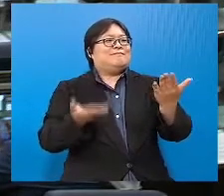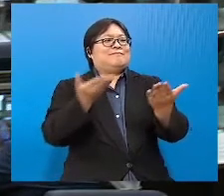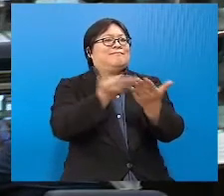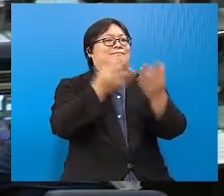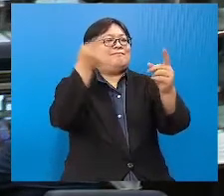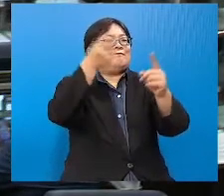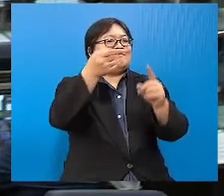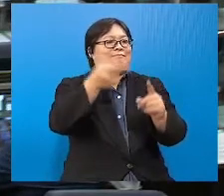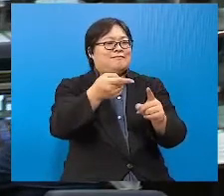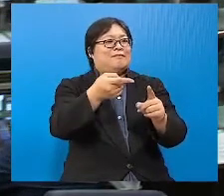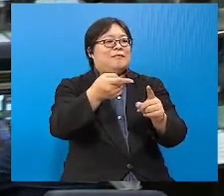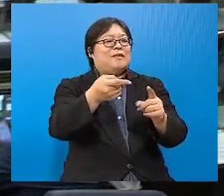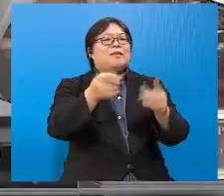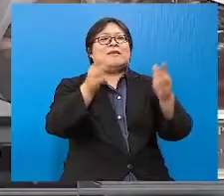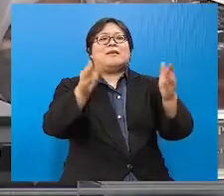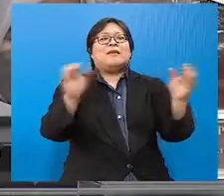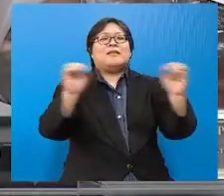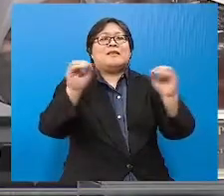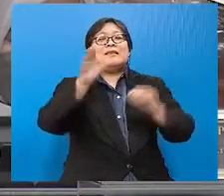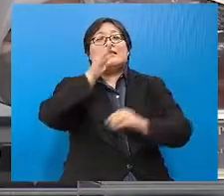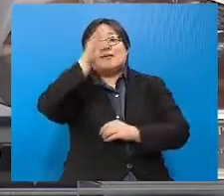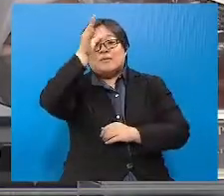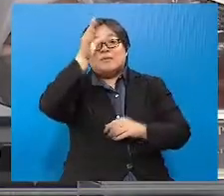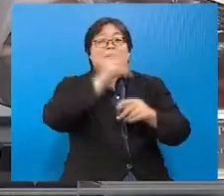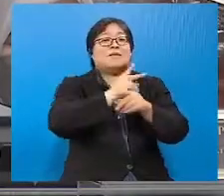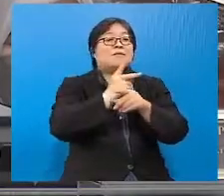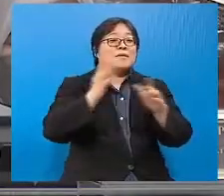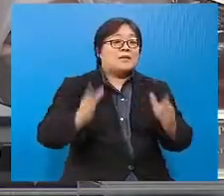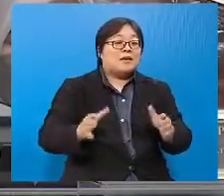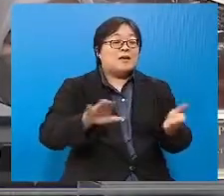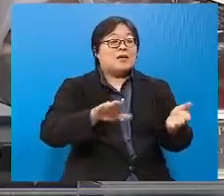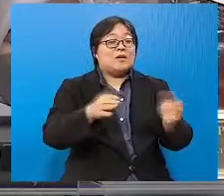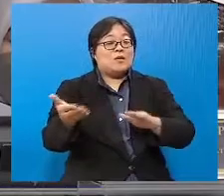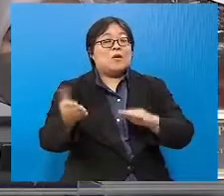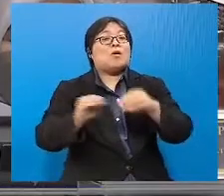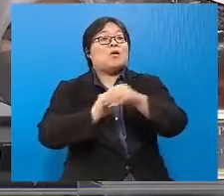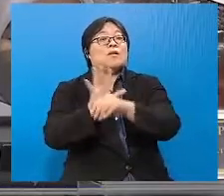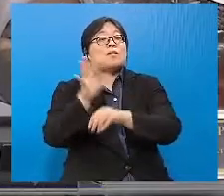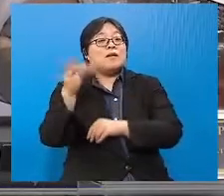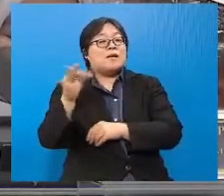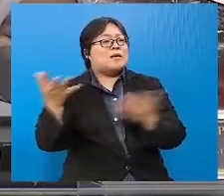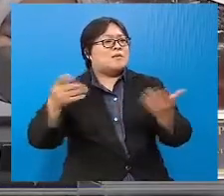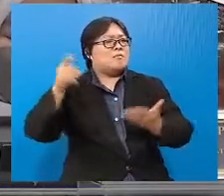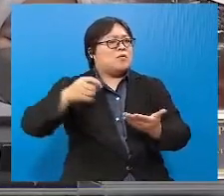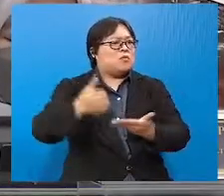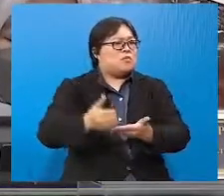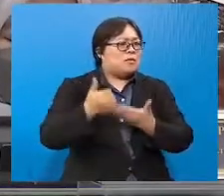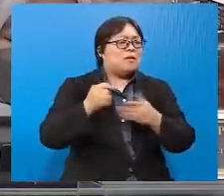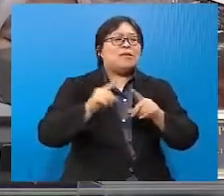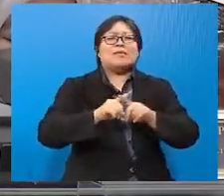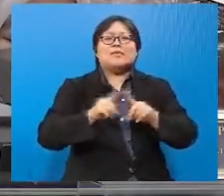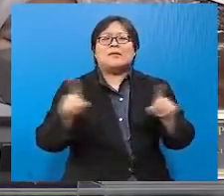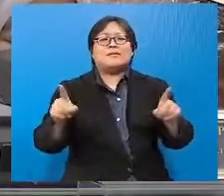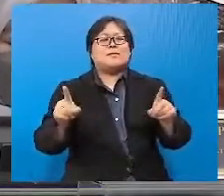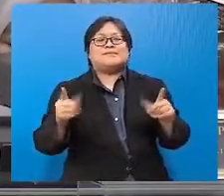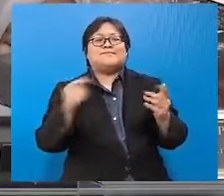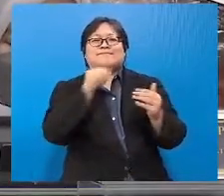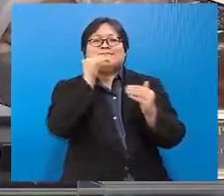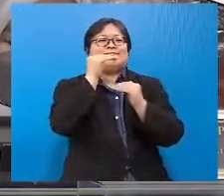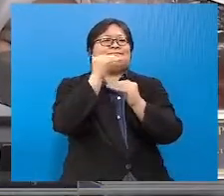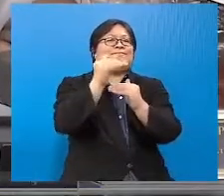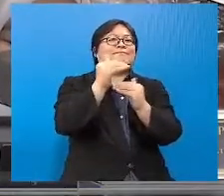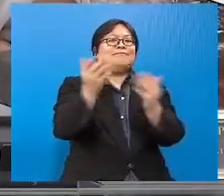mereka yang kehilangan ibu bapa penjaga akibat COVID-19 yang memerlukan bantuan. Tetapi dia tidak hanya